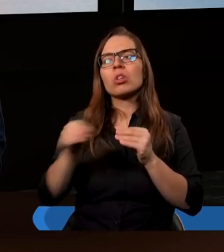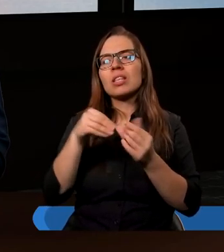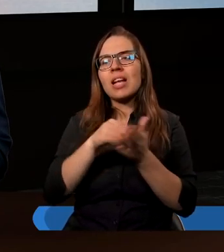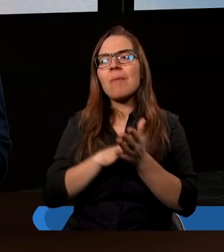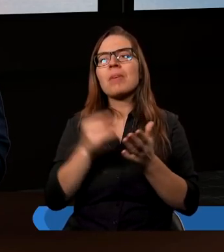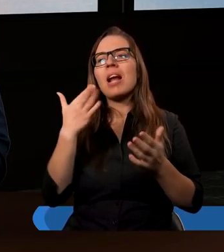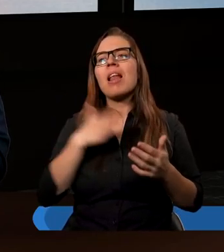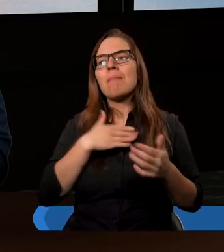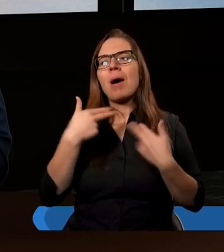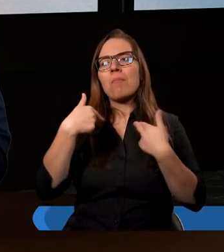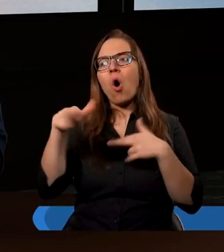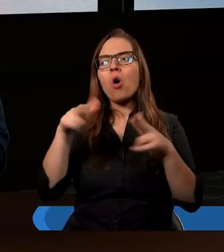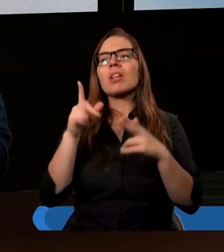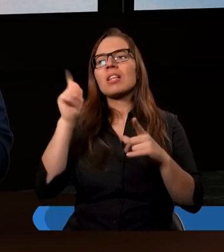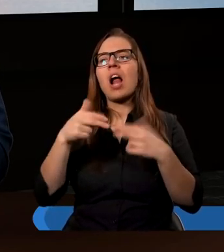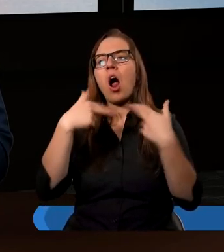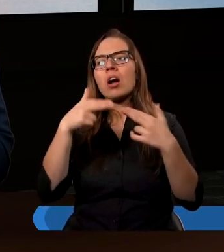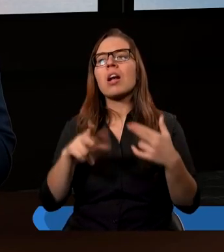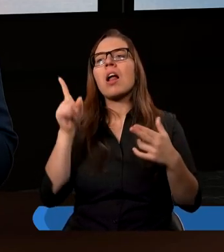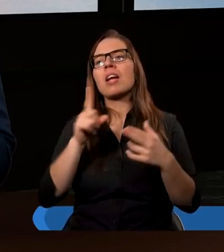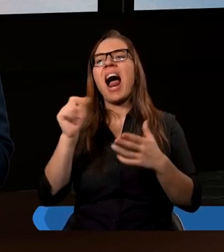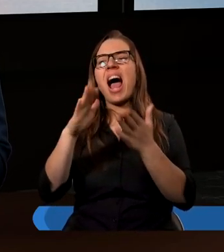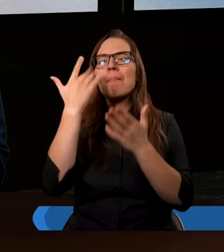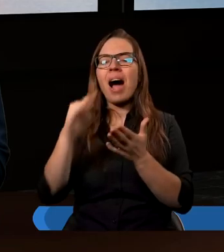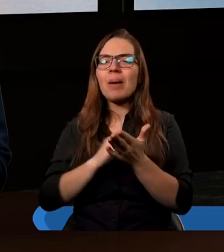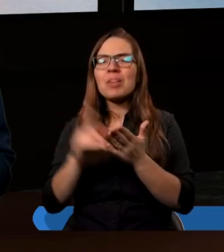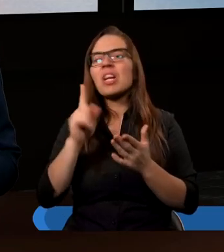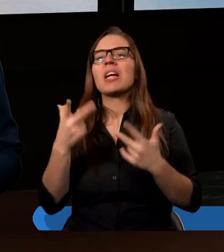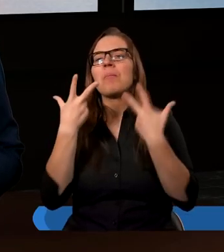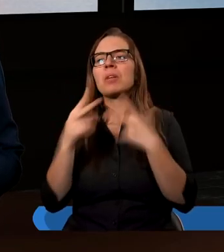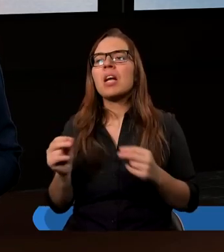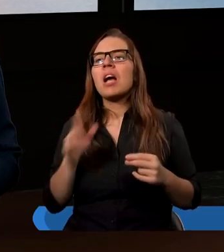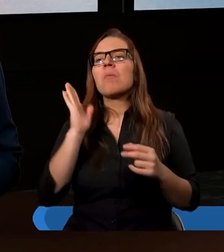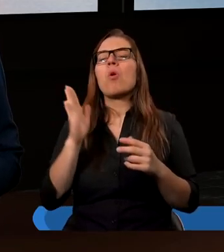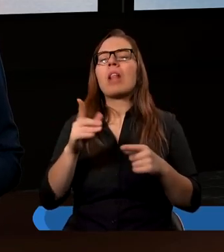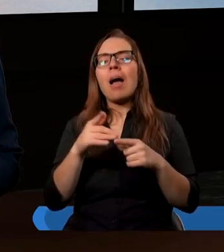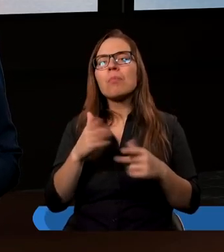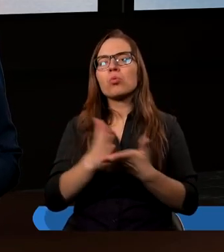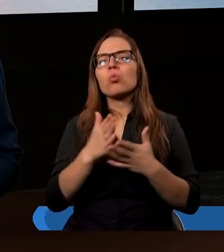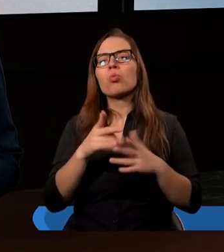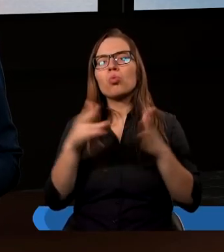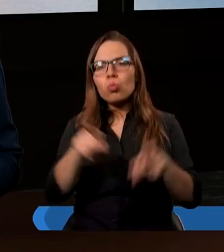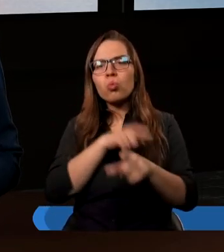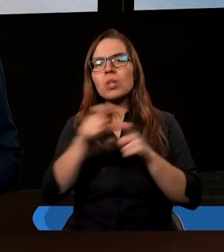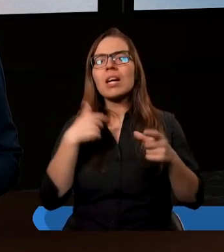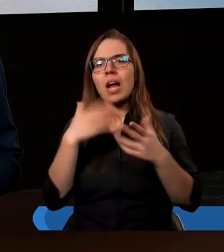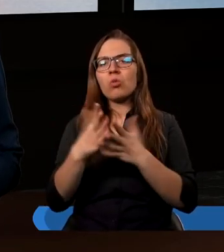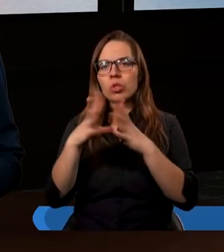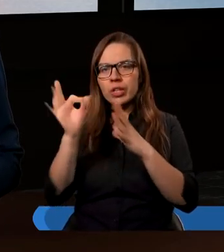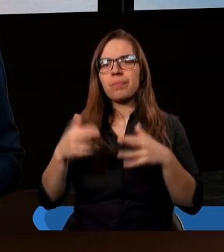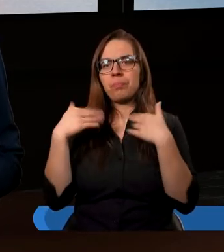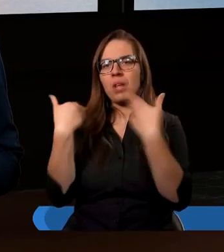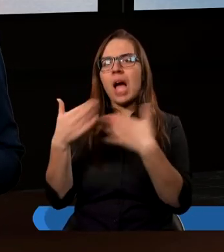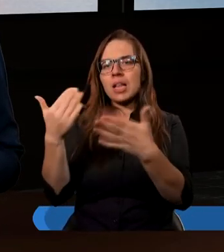zapisywałam, ile mam oddać i czasem oddawałam, za parę miesięcy czasem nie. Natomiast od dłuższego czasu już tą dziesięcinę oddaję.